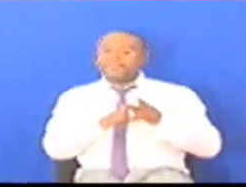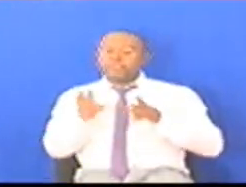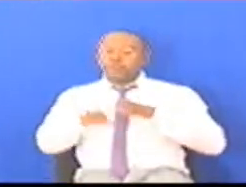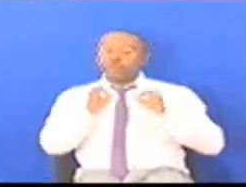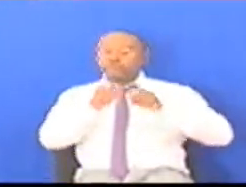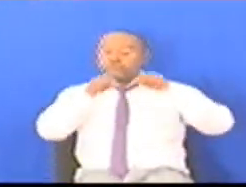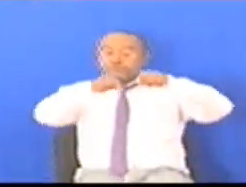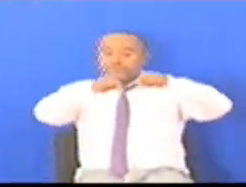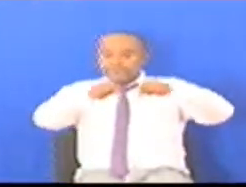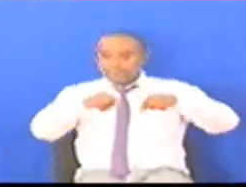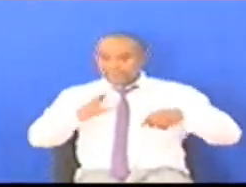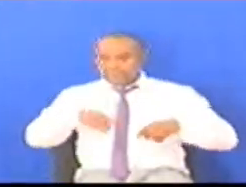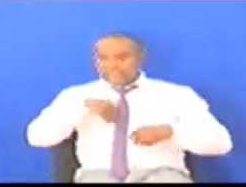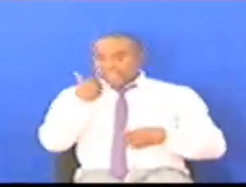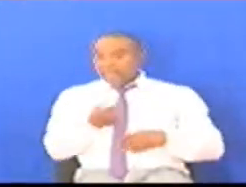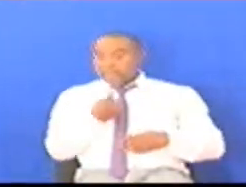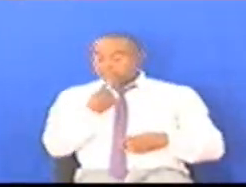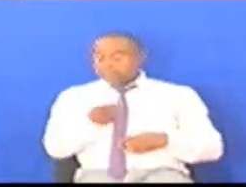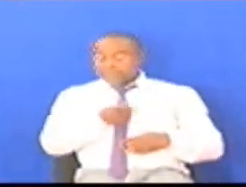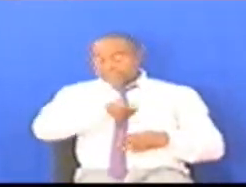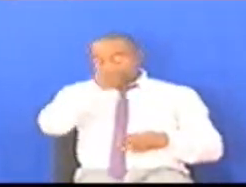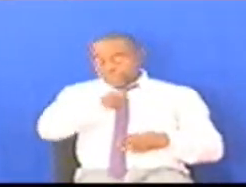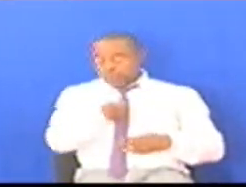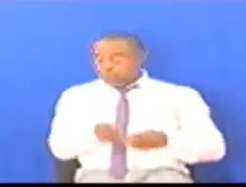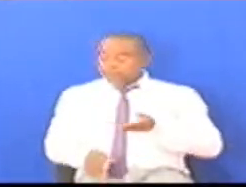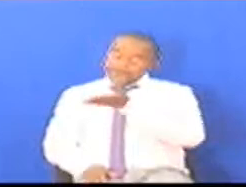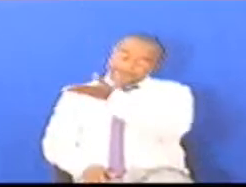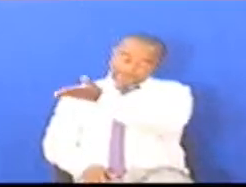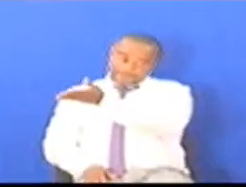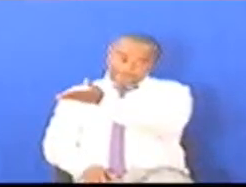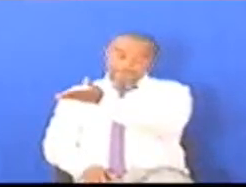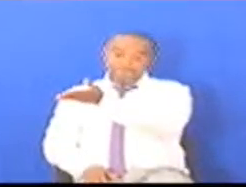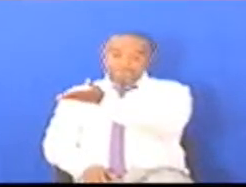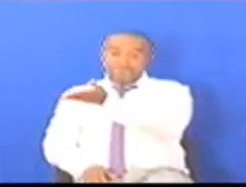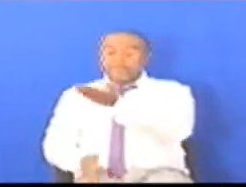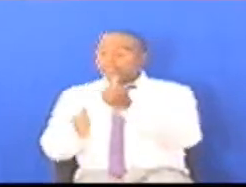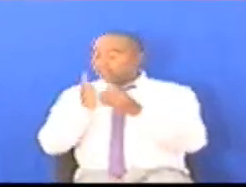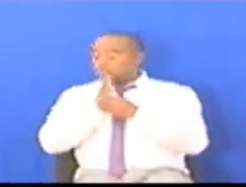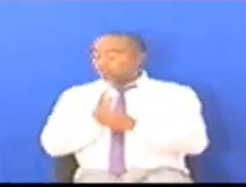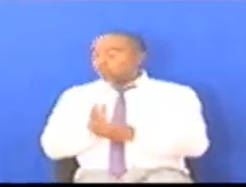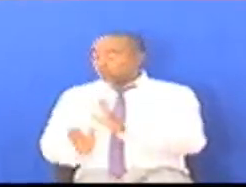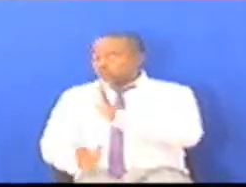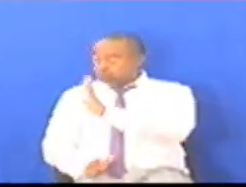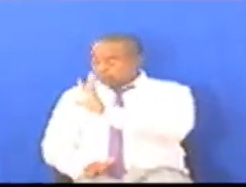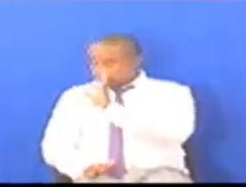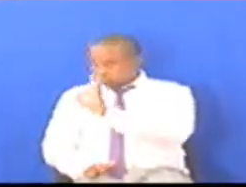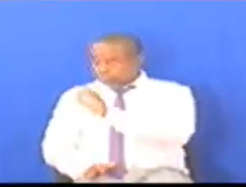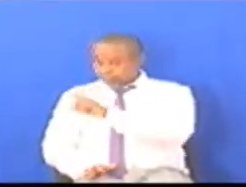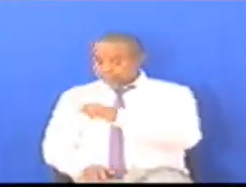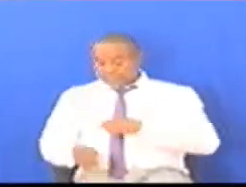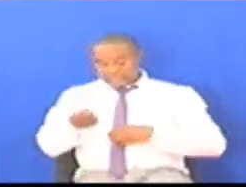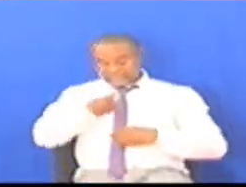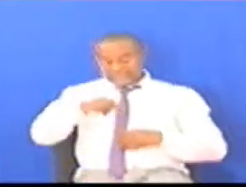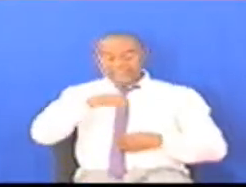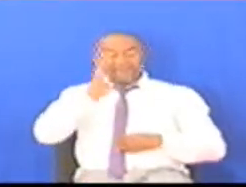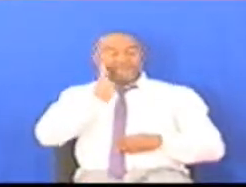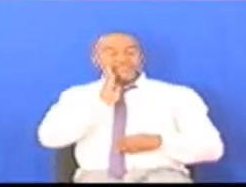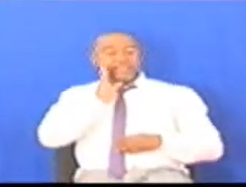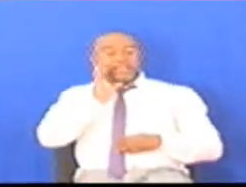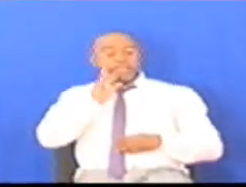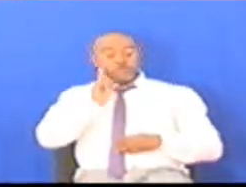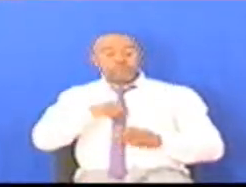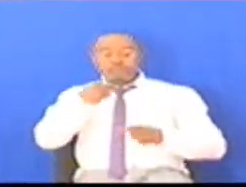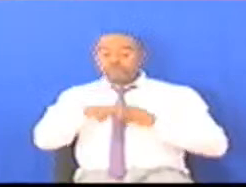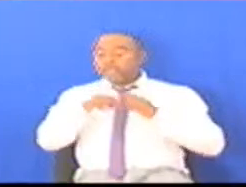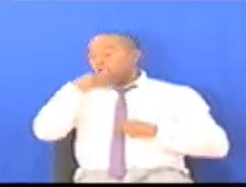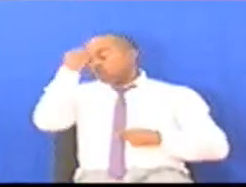Mweshimiwa Baada Kusema Kusema Haya Ni Kupongeza Sana Mweshimiwa Speaker Kwa Uongozi Wako Uliotukuka Sisi Vijana Tunahendelea Kujifunza